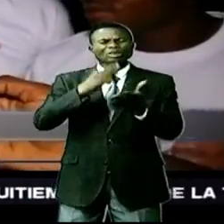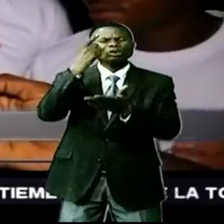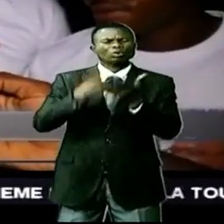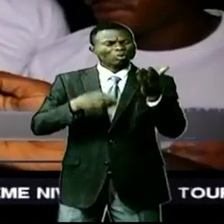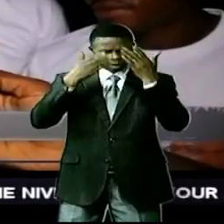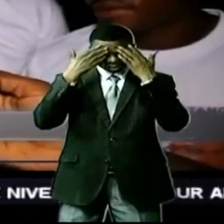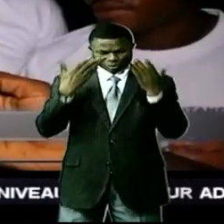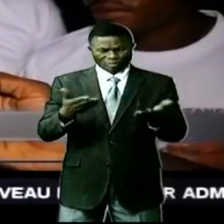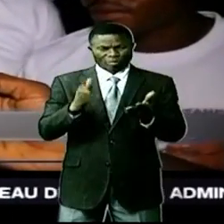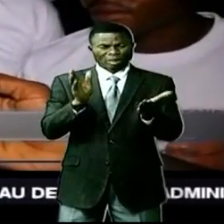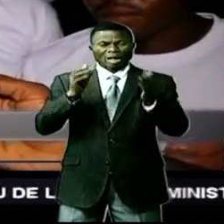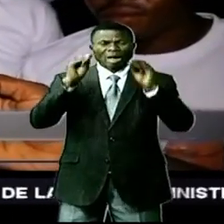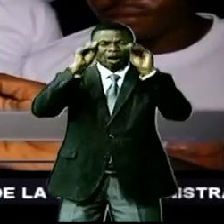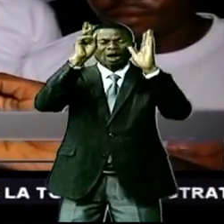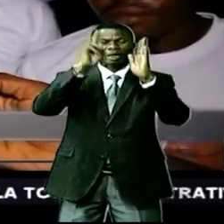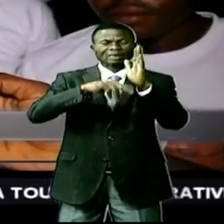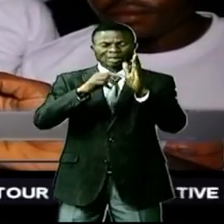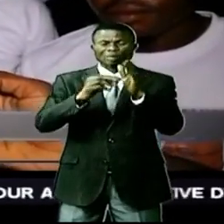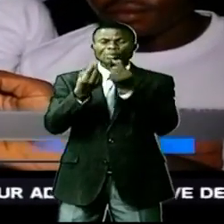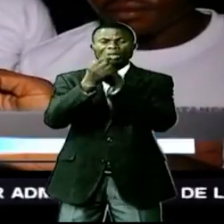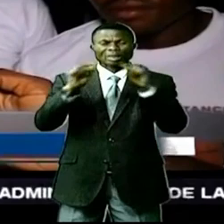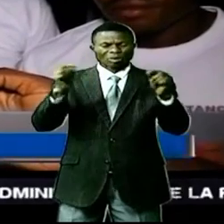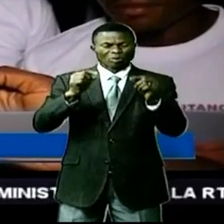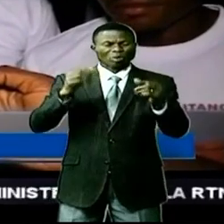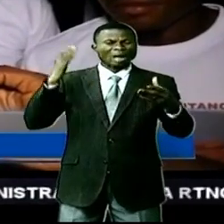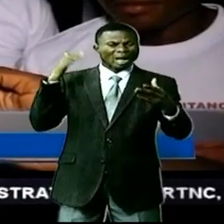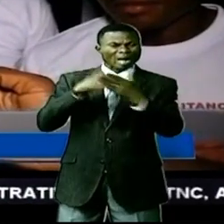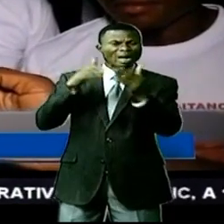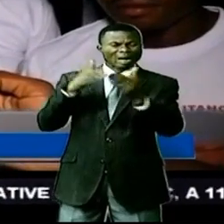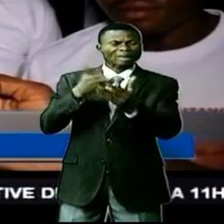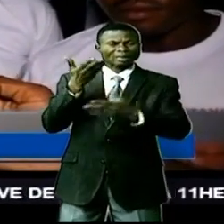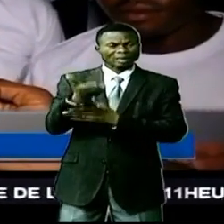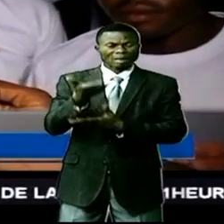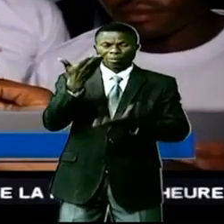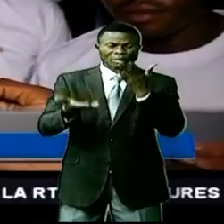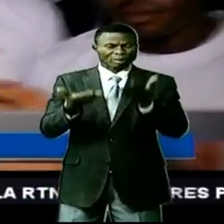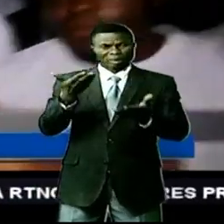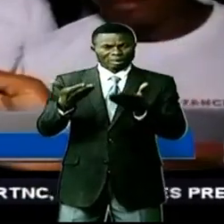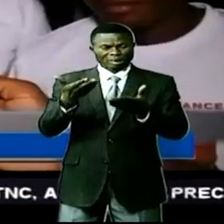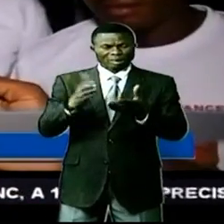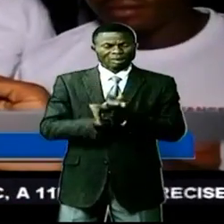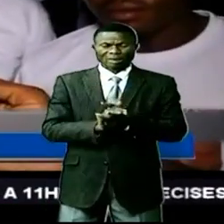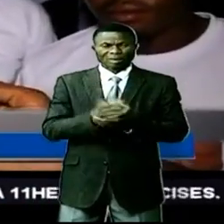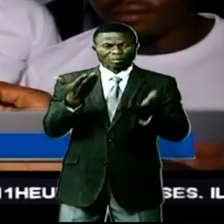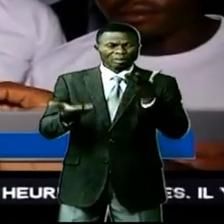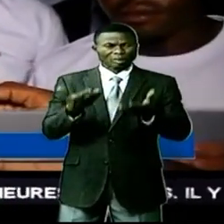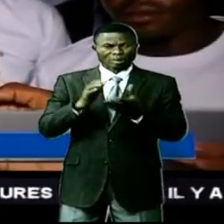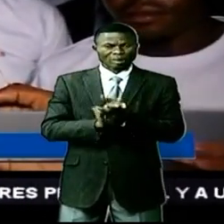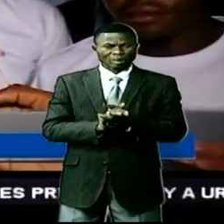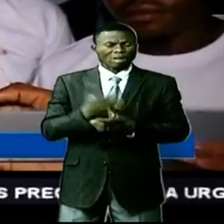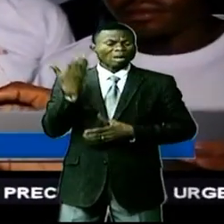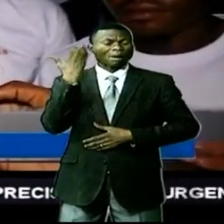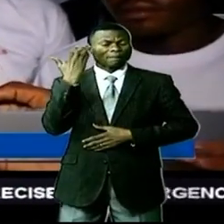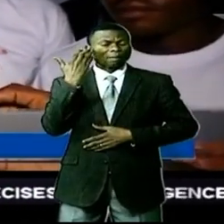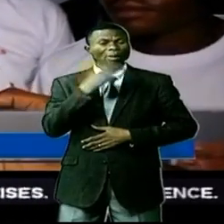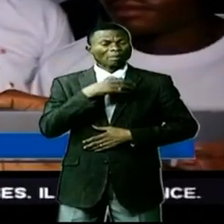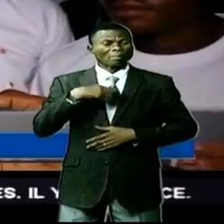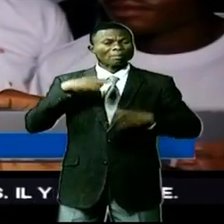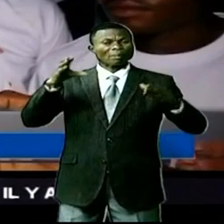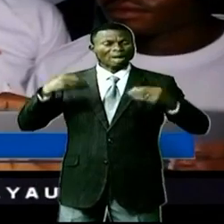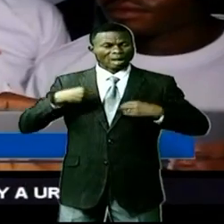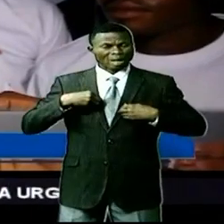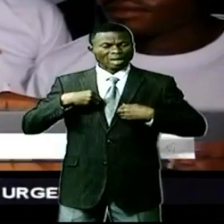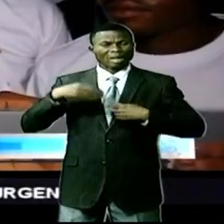La gratuité combattue, je ne pense pas que je ne pense pas tellement qu'il y a un parent qui aimerait